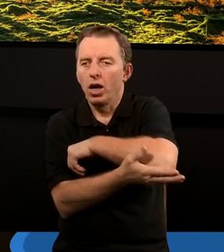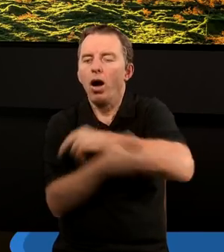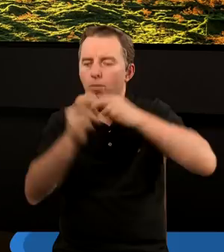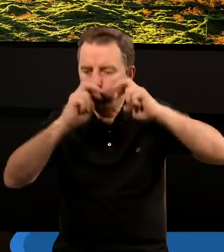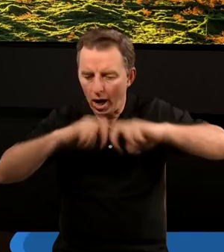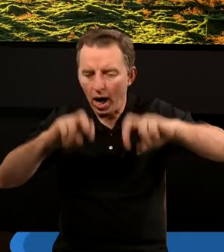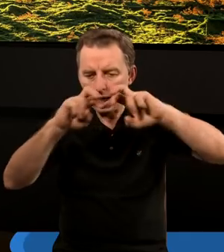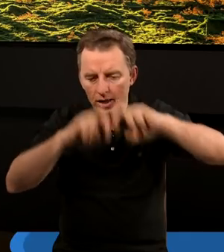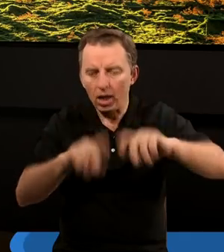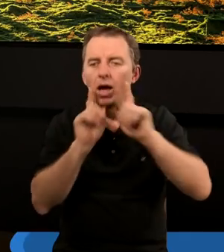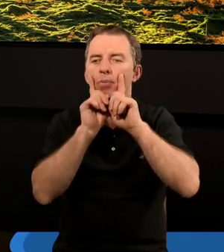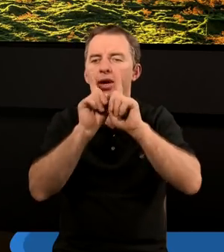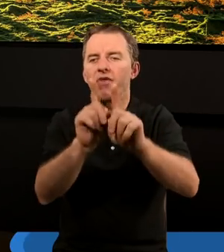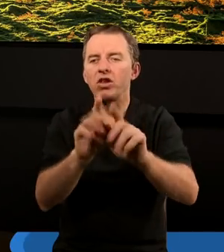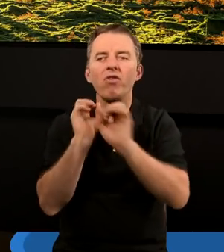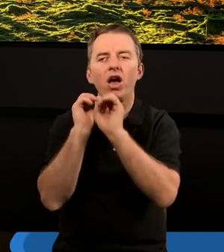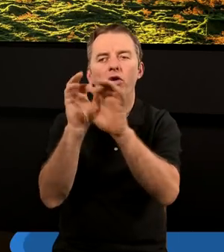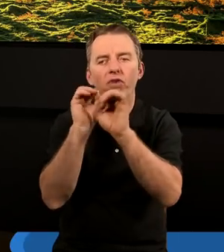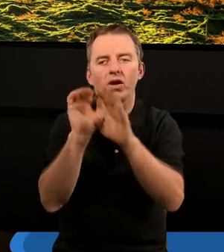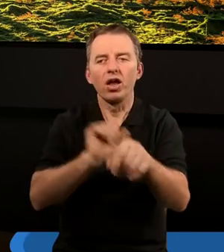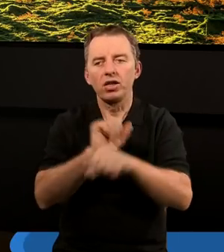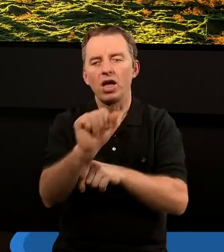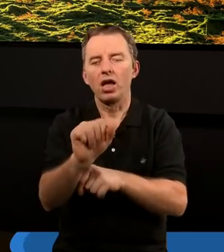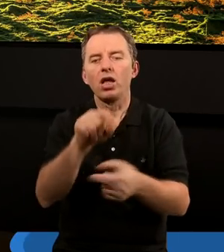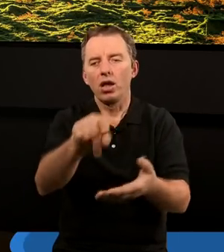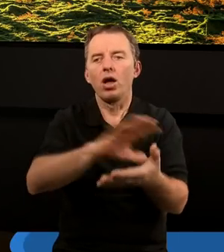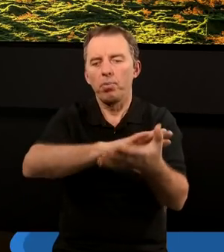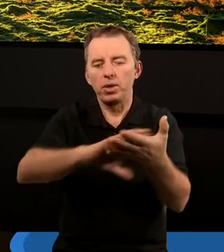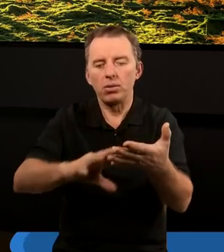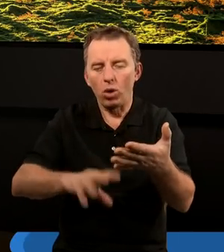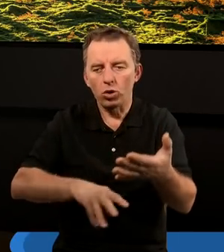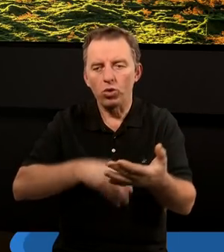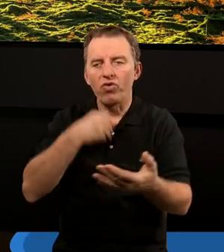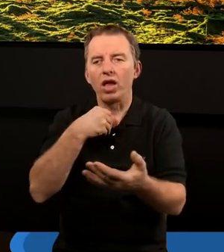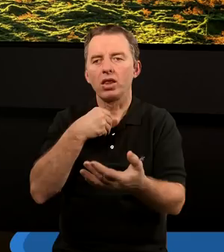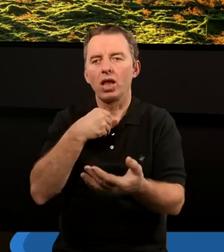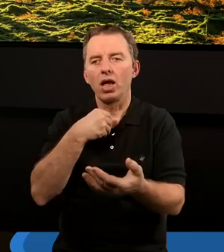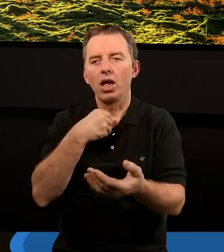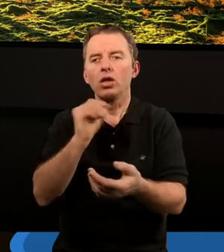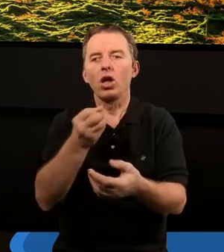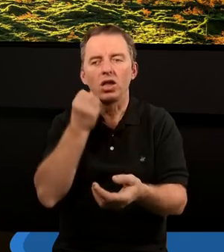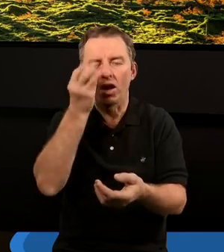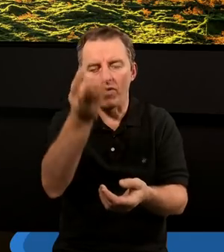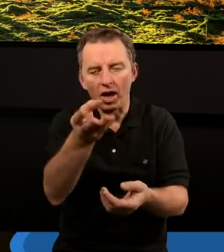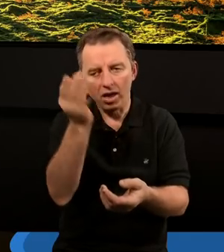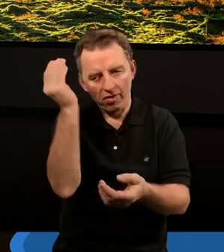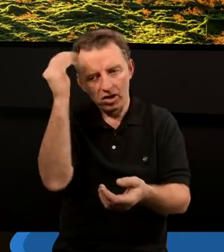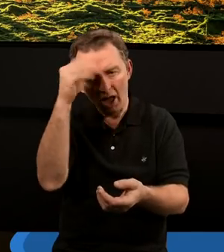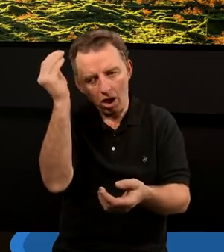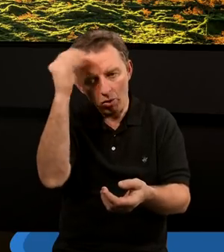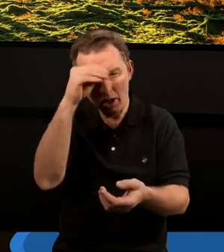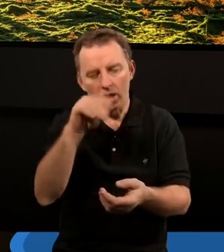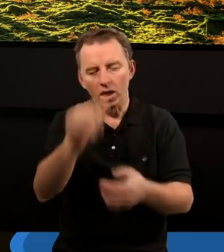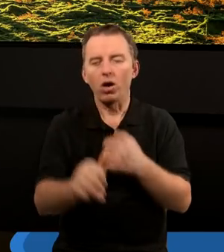badając prawdziwość informacji, jest właśnie Pismo Święte. I to jest trwanie w nauce.